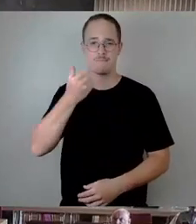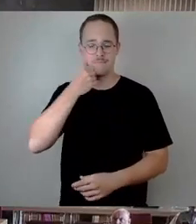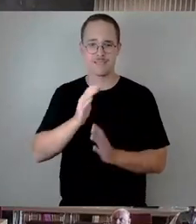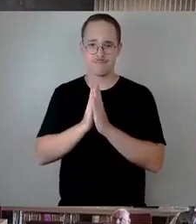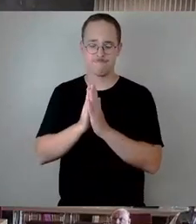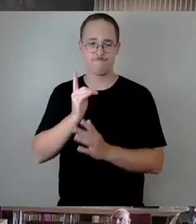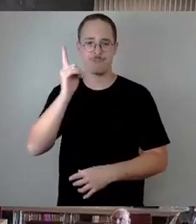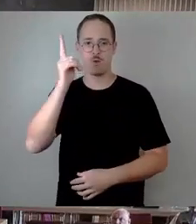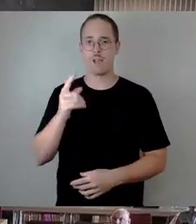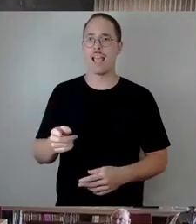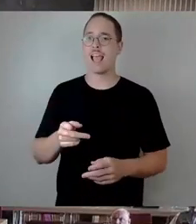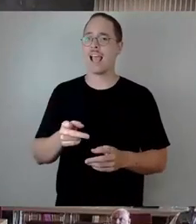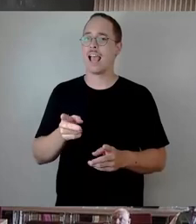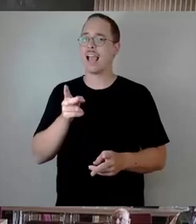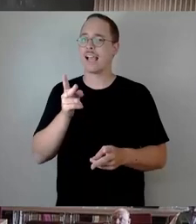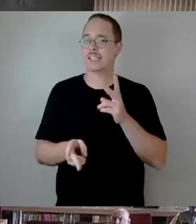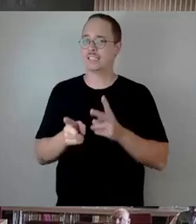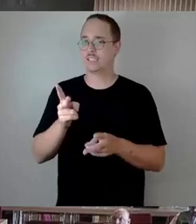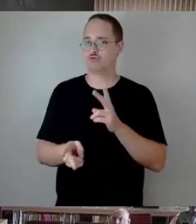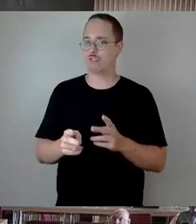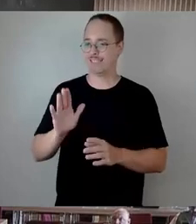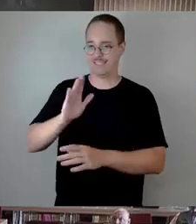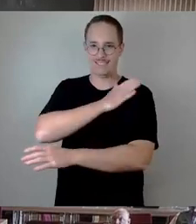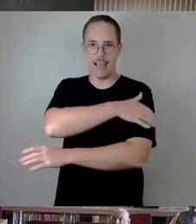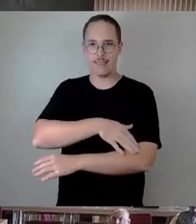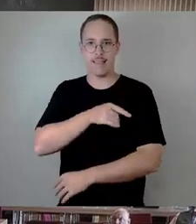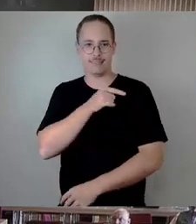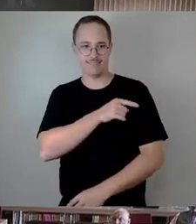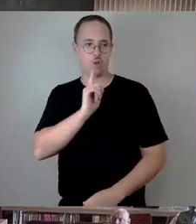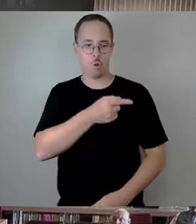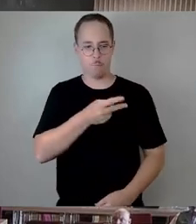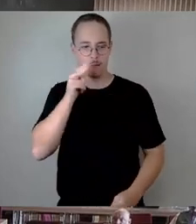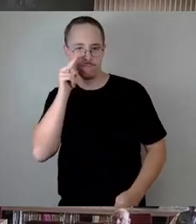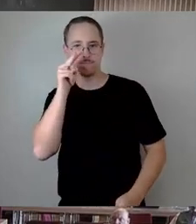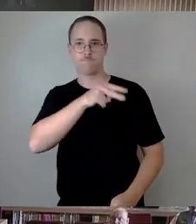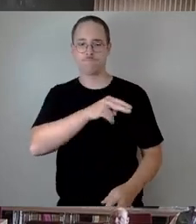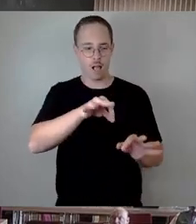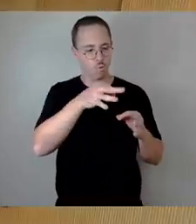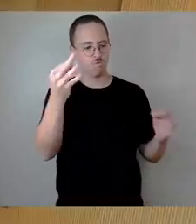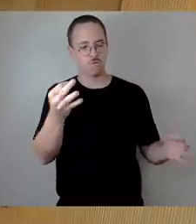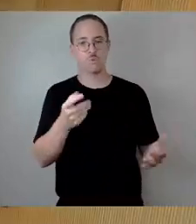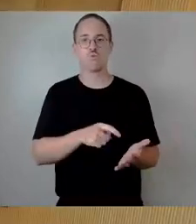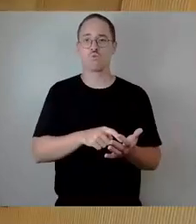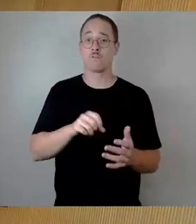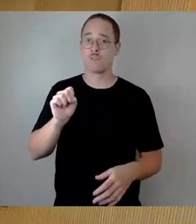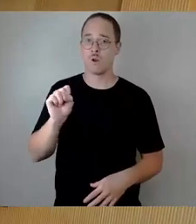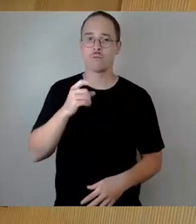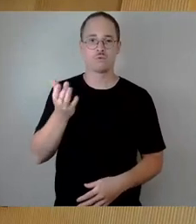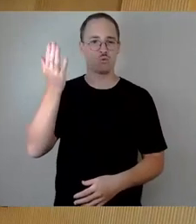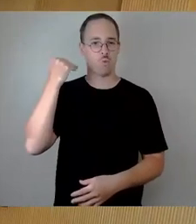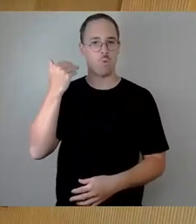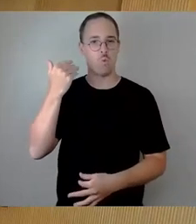eine Einschätzung diesbezüglich erfolgt. Hintergrund ist, dass ja die Abstimmung über die ungeänderte Vorlage auch eine